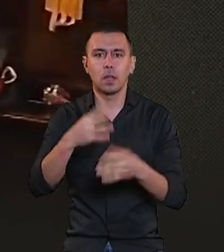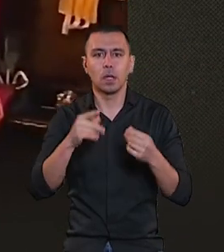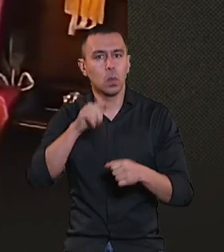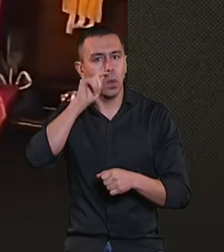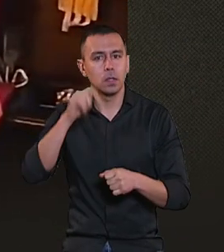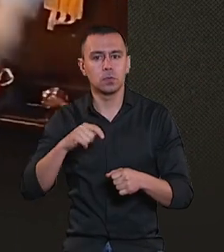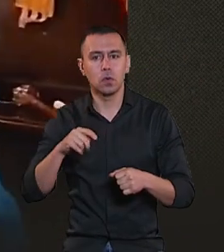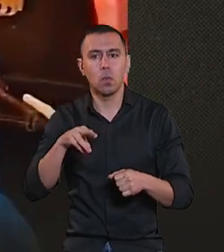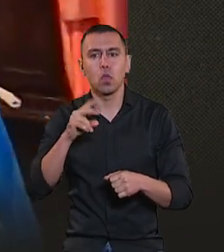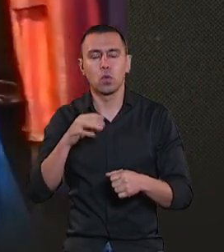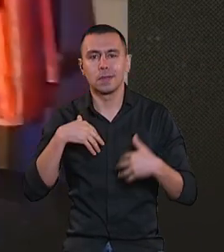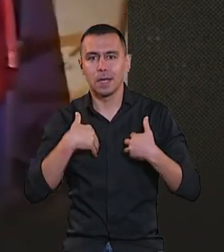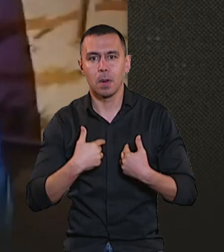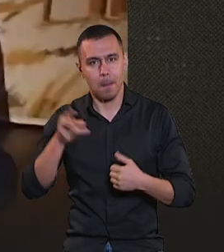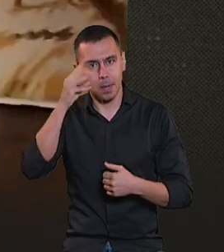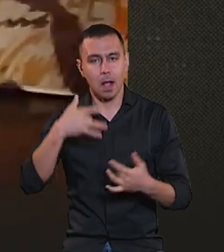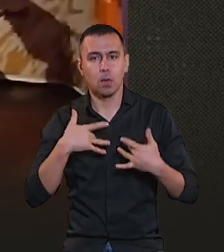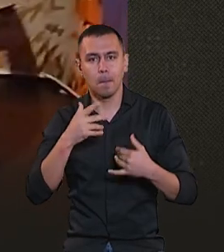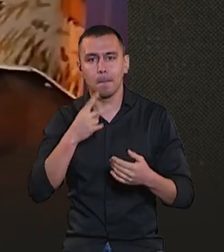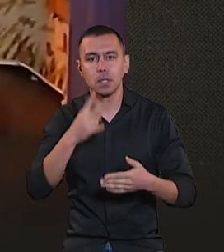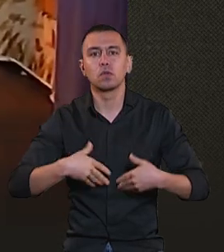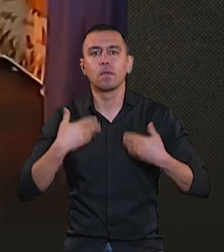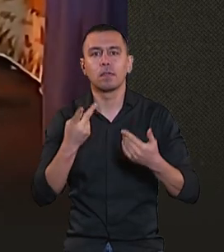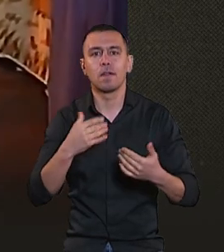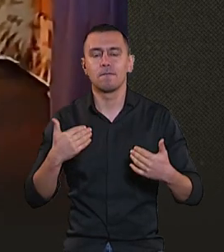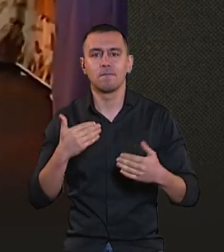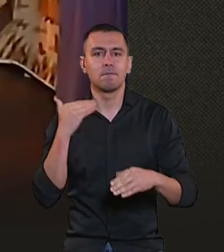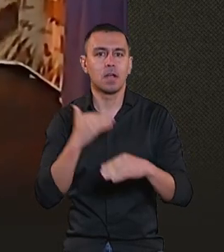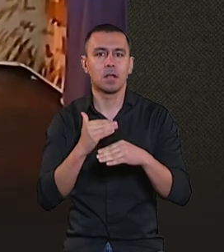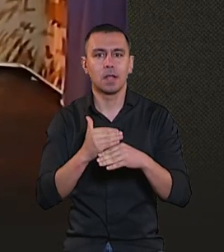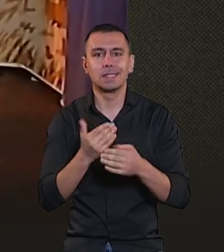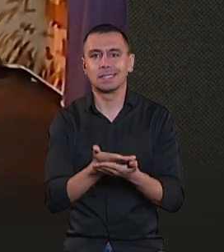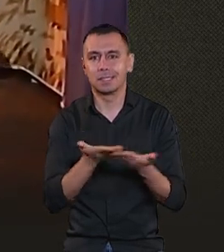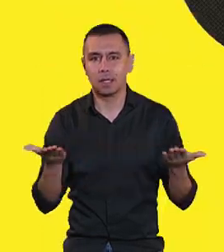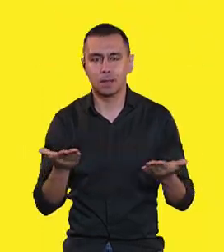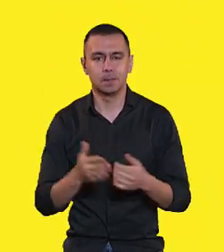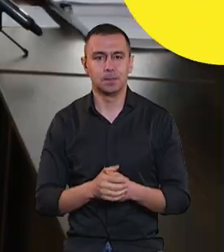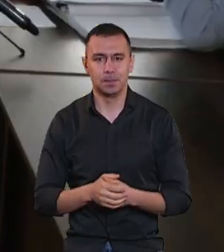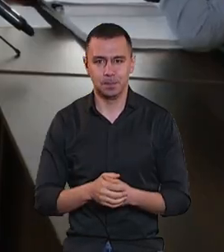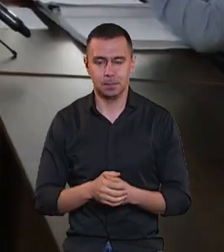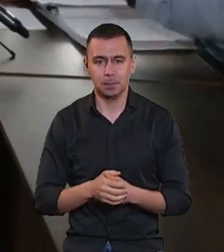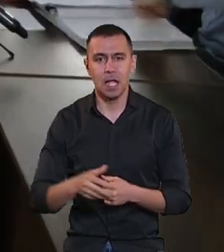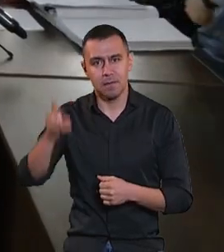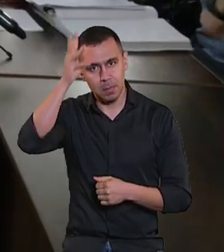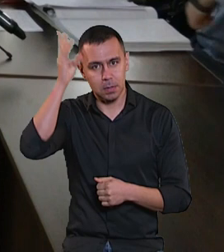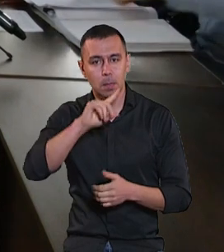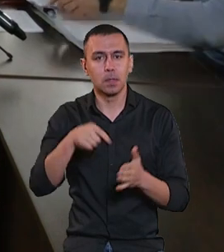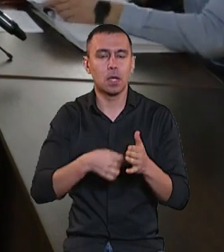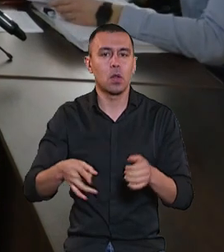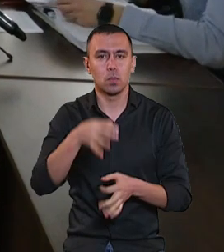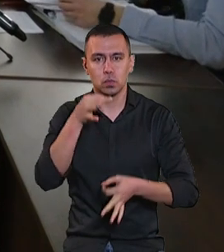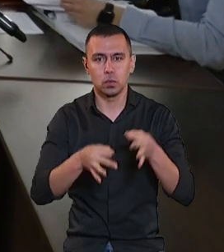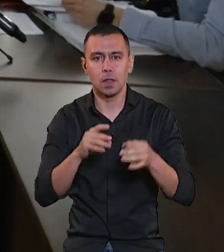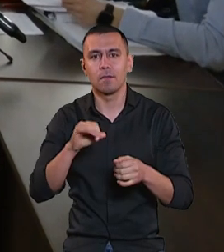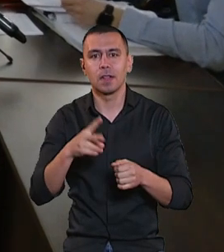монодрами». Хмельницький актор презентував дві вистави на сцені Британського королівського театру. У Хмельницькому міськрайонному суді